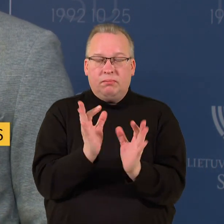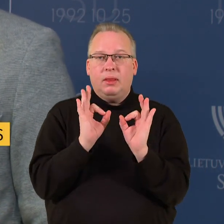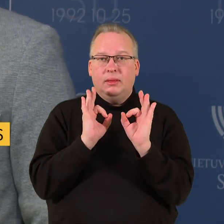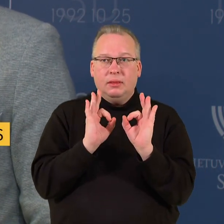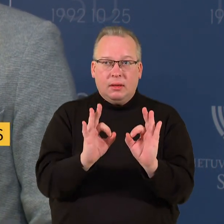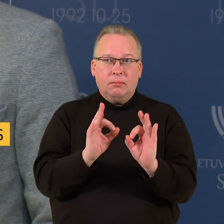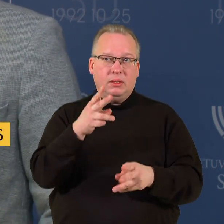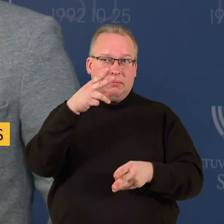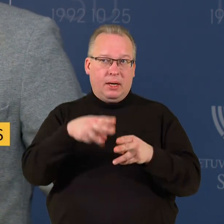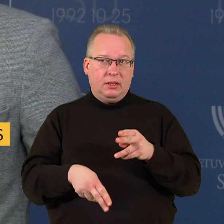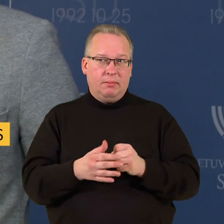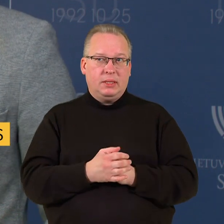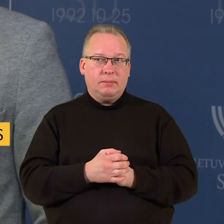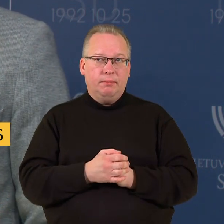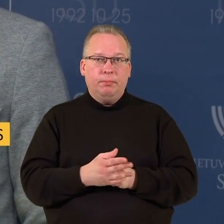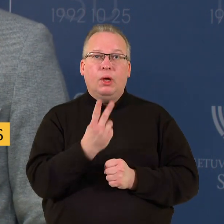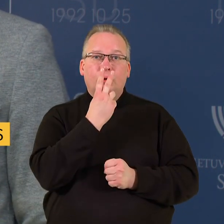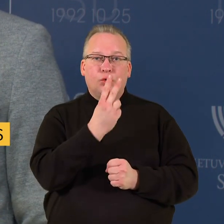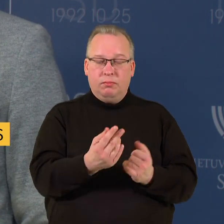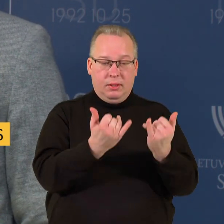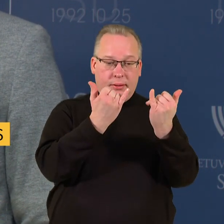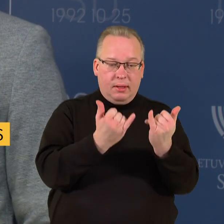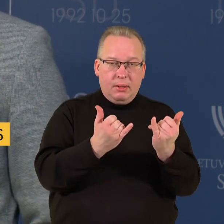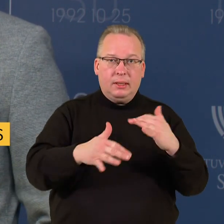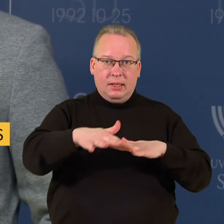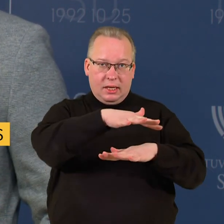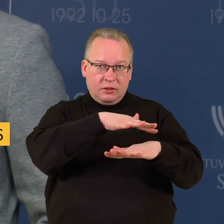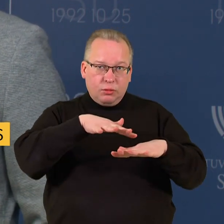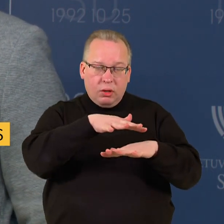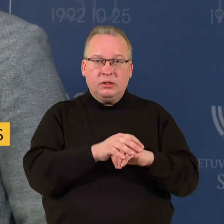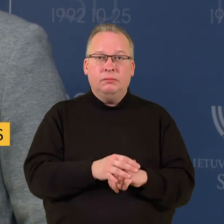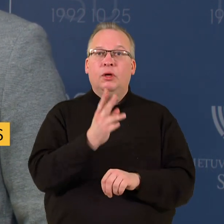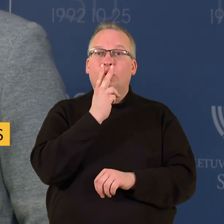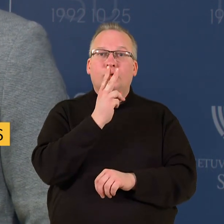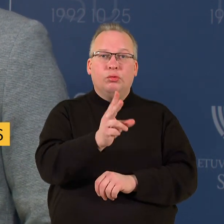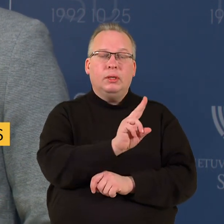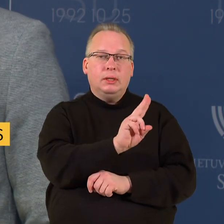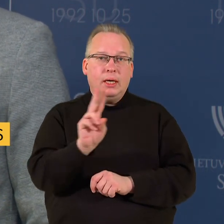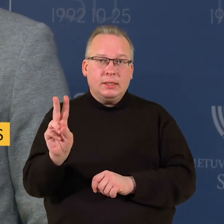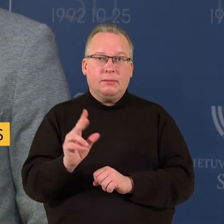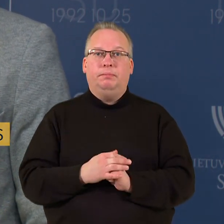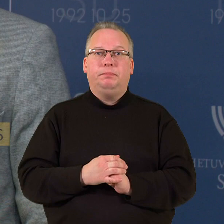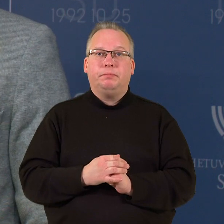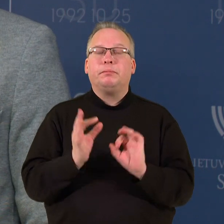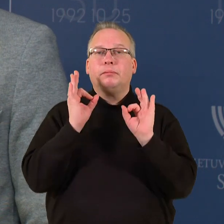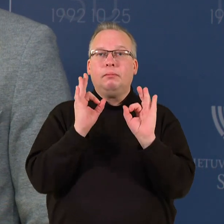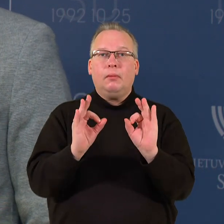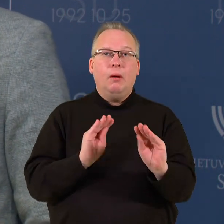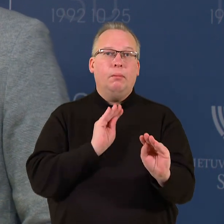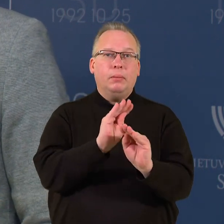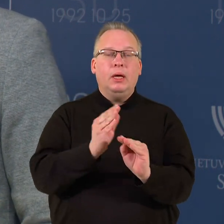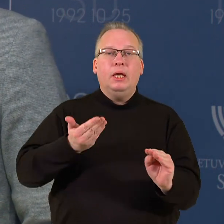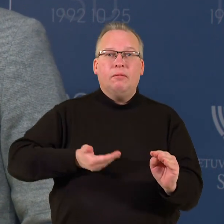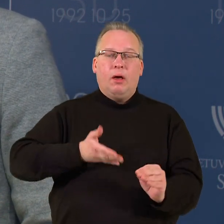sprendimas, atsižvelgiant į dabartinę situaciją, atsižvelgiant į tai, kad tikrai padidėjo